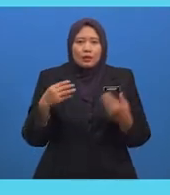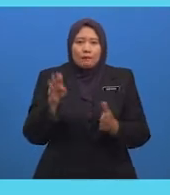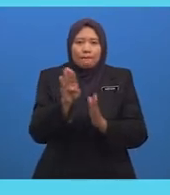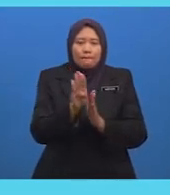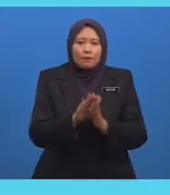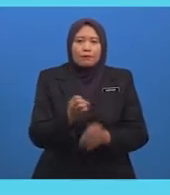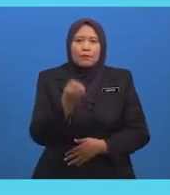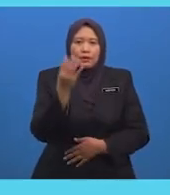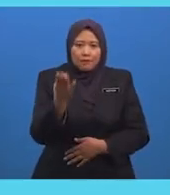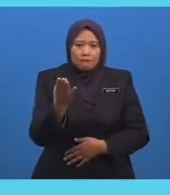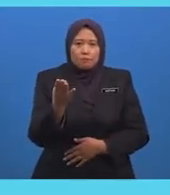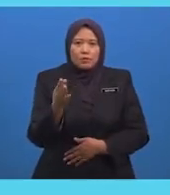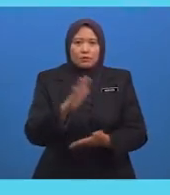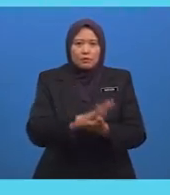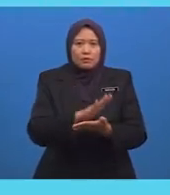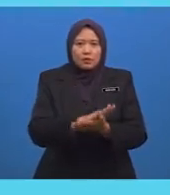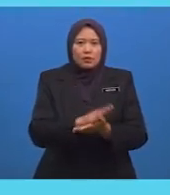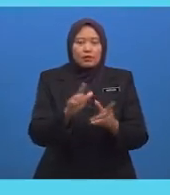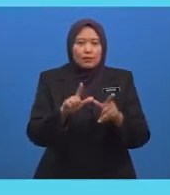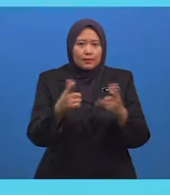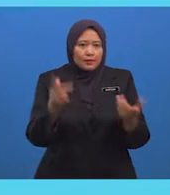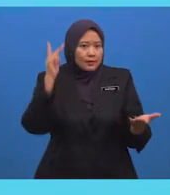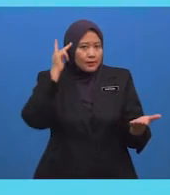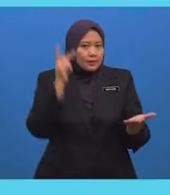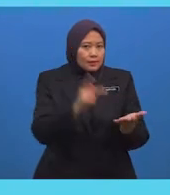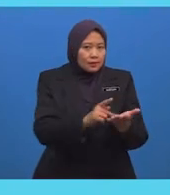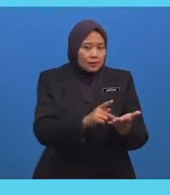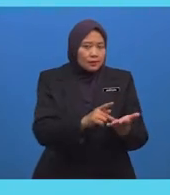Madrasah Al-Sultan Hassan